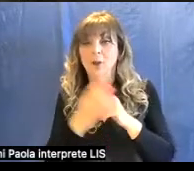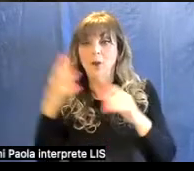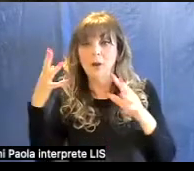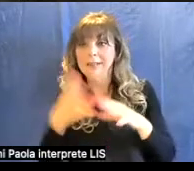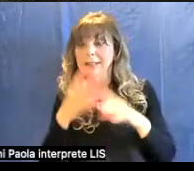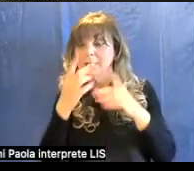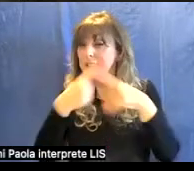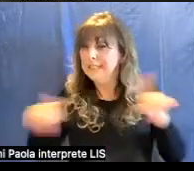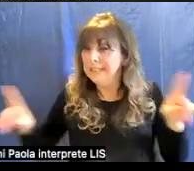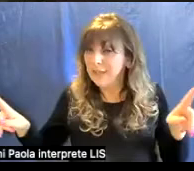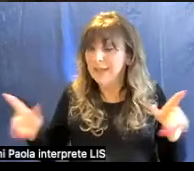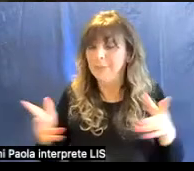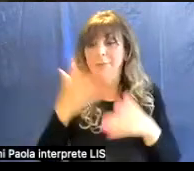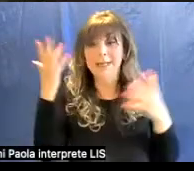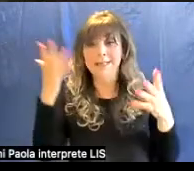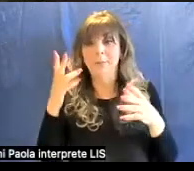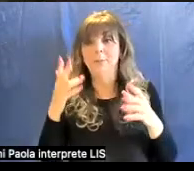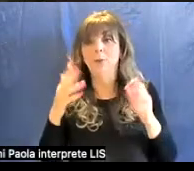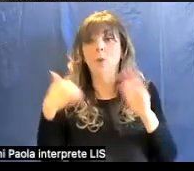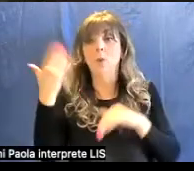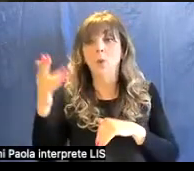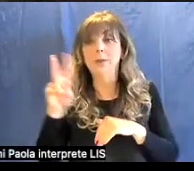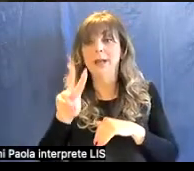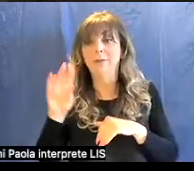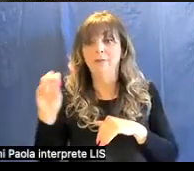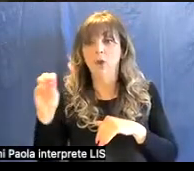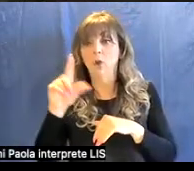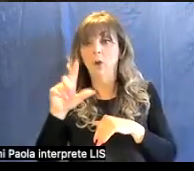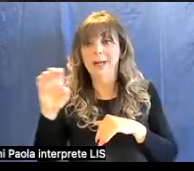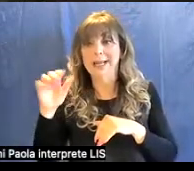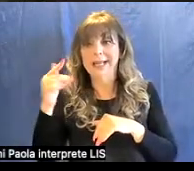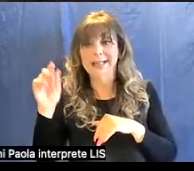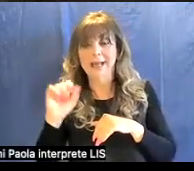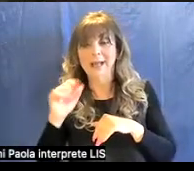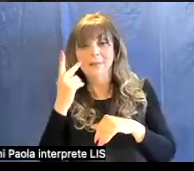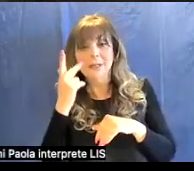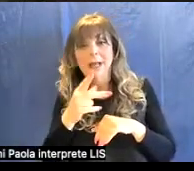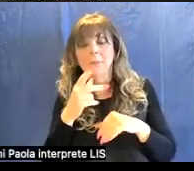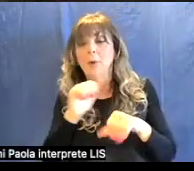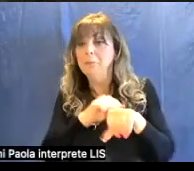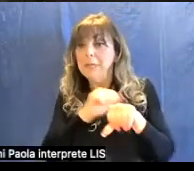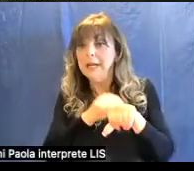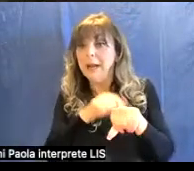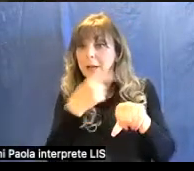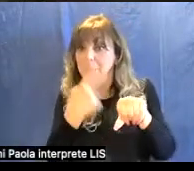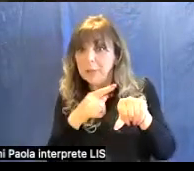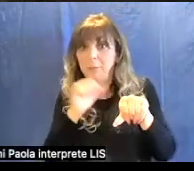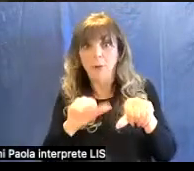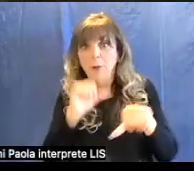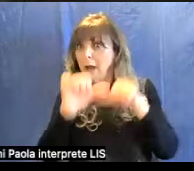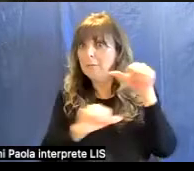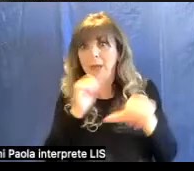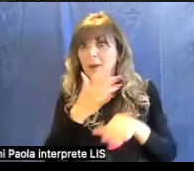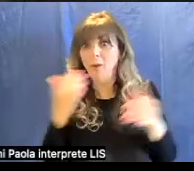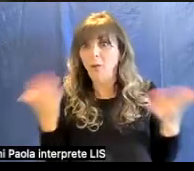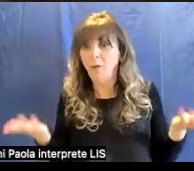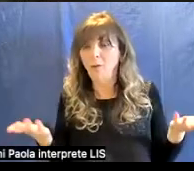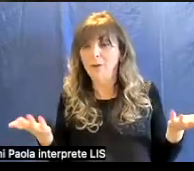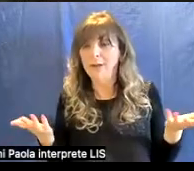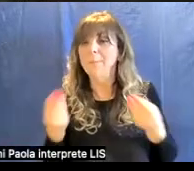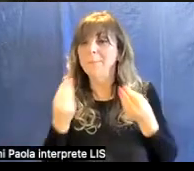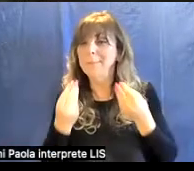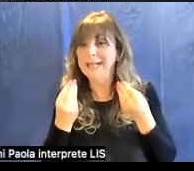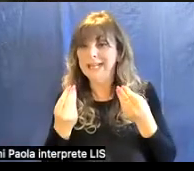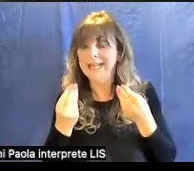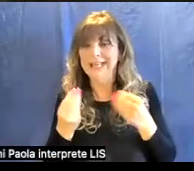esempio la radiazione ultravioletta, vediamo che lo stesso minerale può cambiare drasticamente il colore. Perché